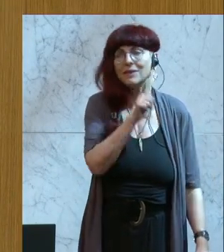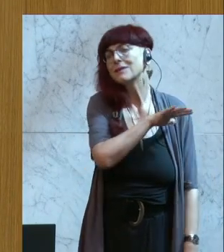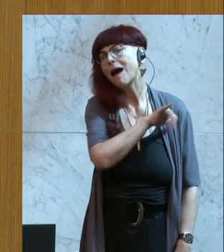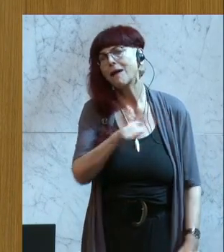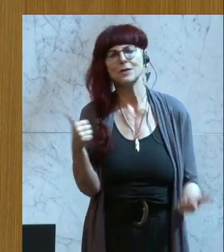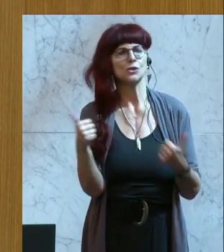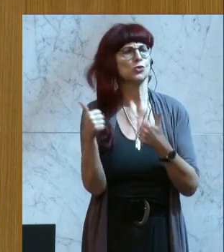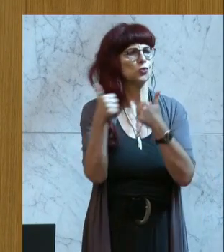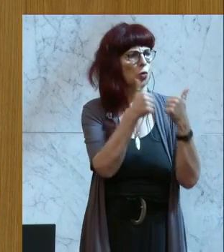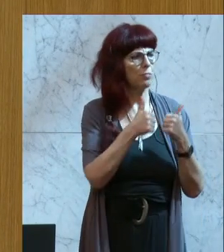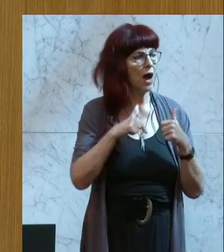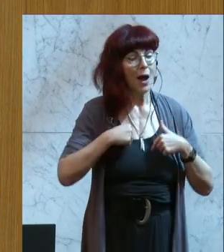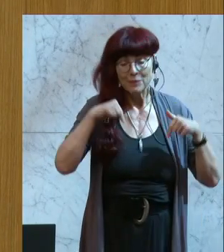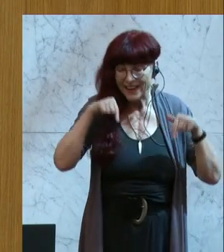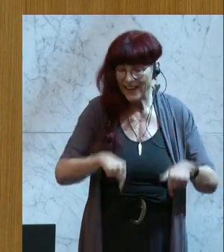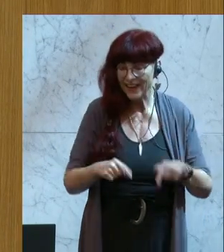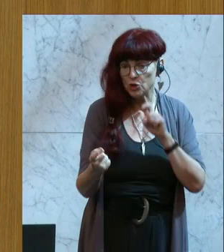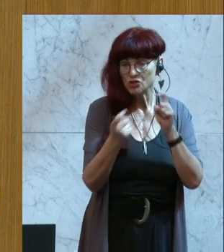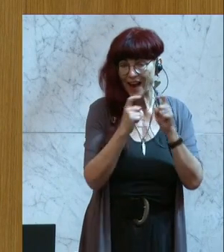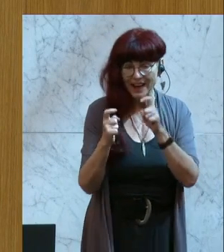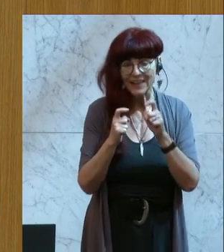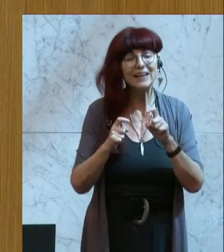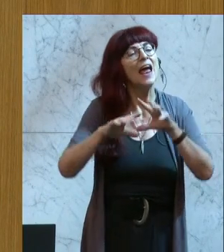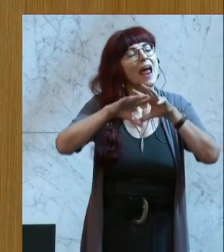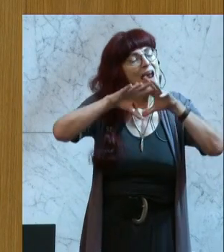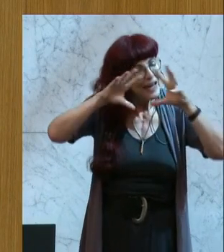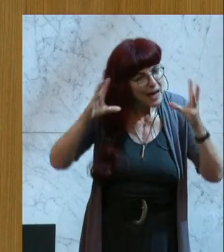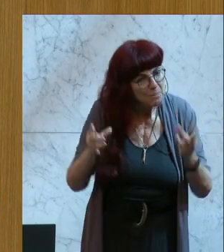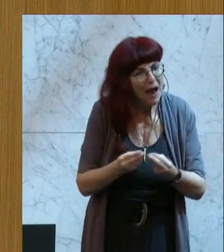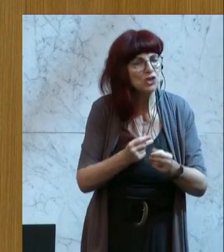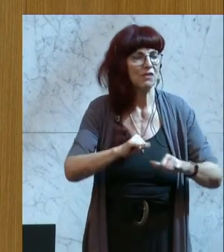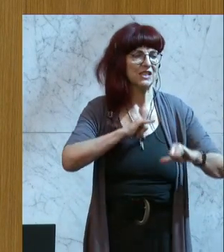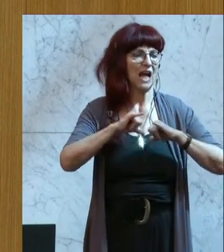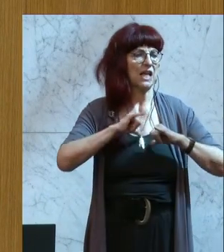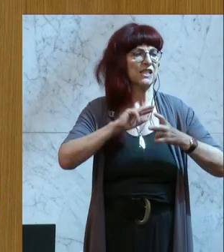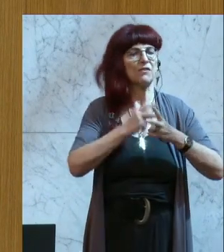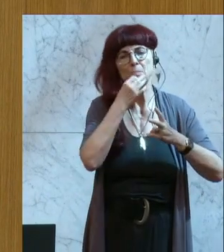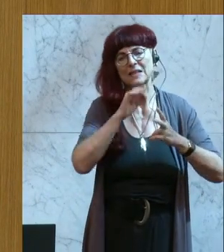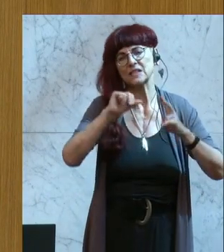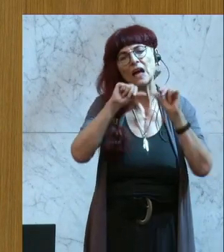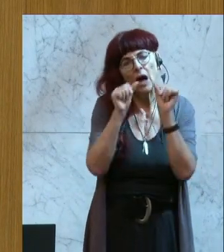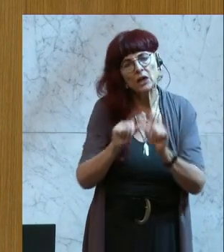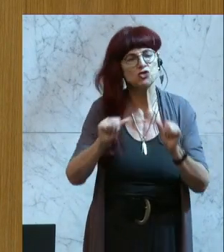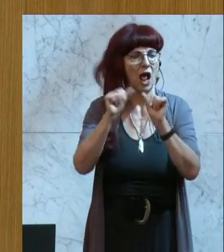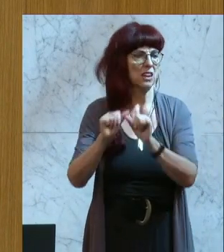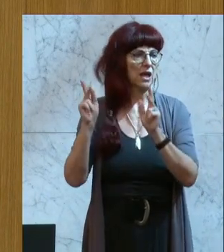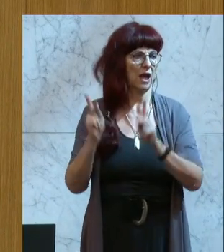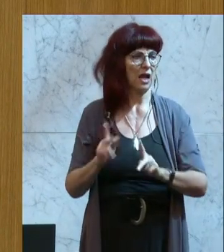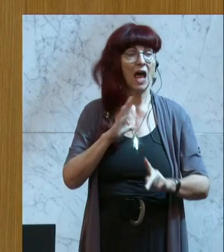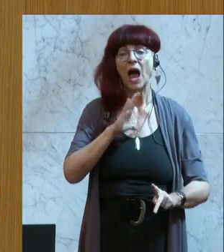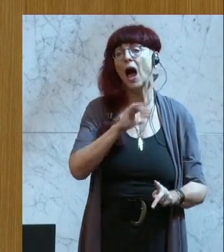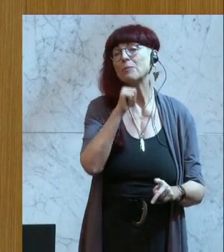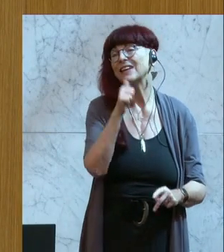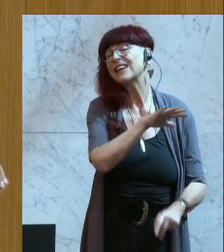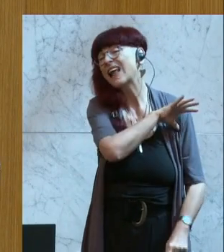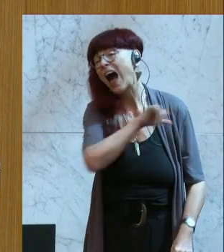doch hier darum, wie wir die Gemeinschaftskasse besser, gescheiter, effizienter gestalten. Aber hören wir doch auf, alles was zum Staat